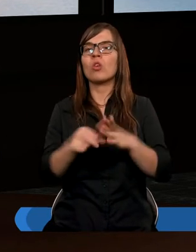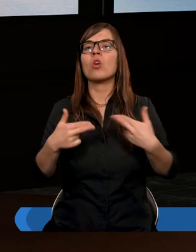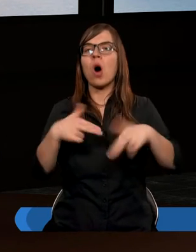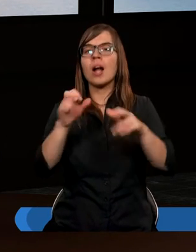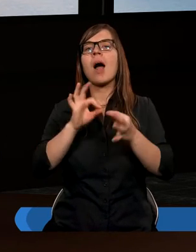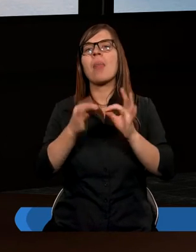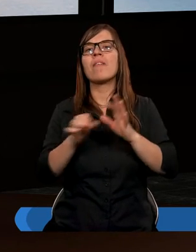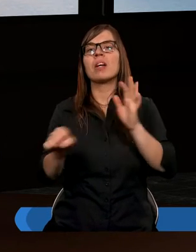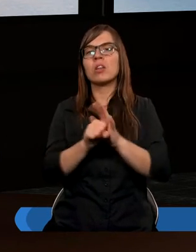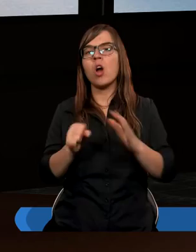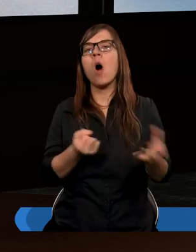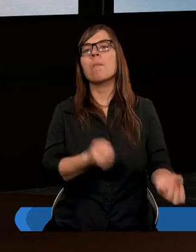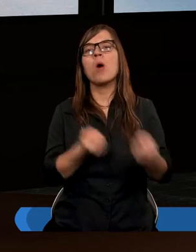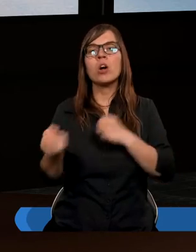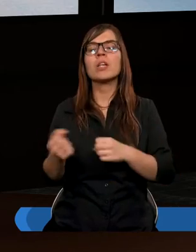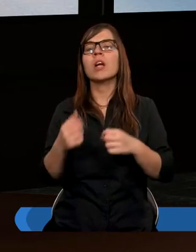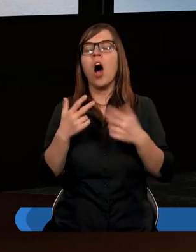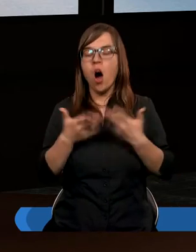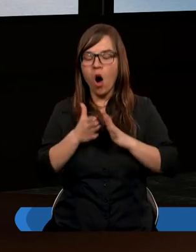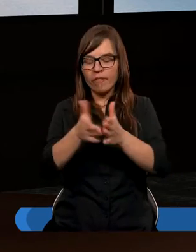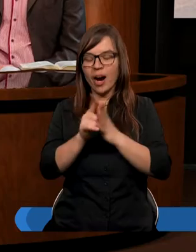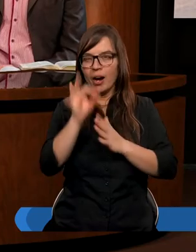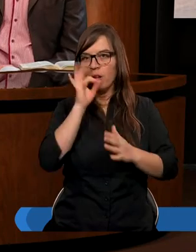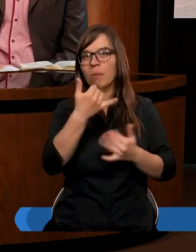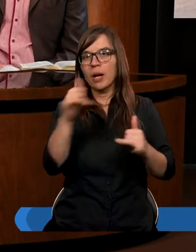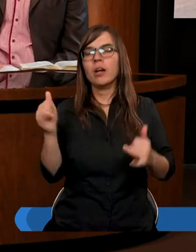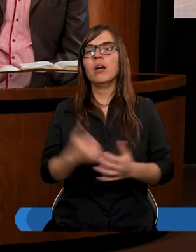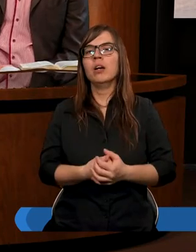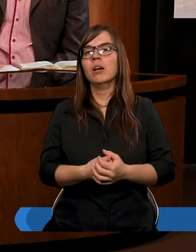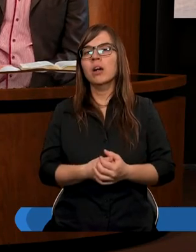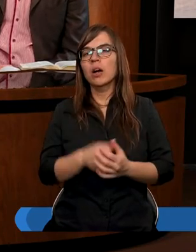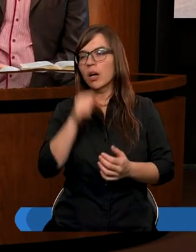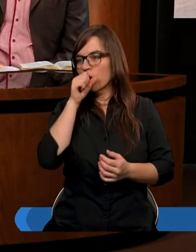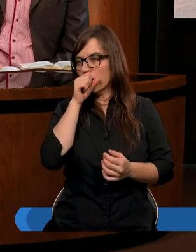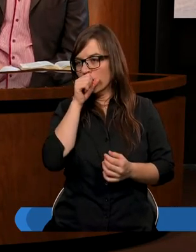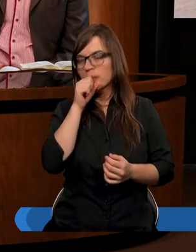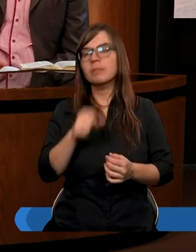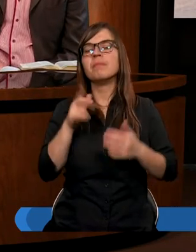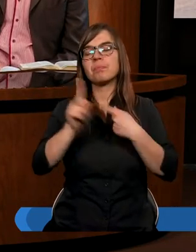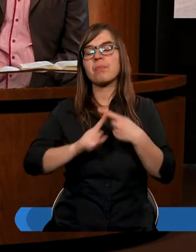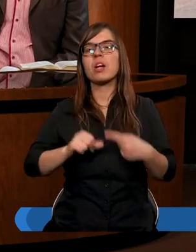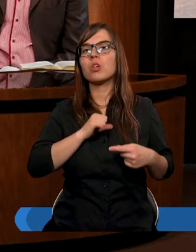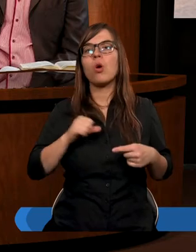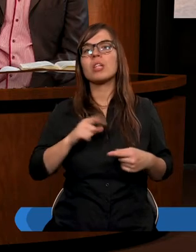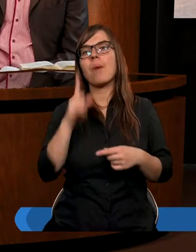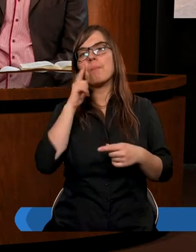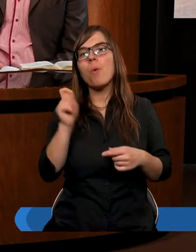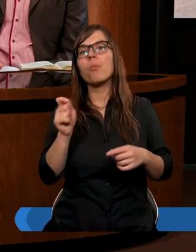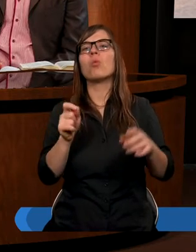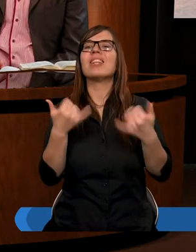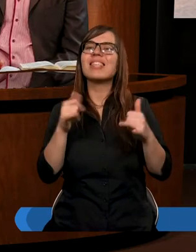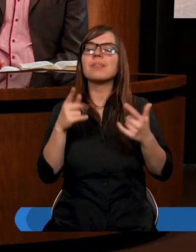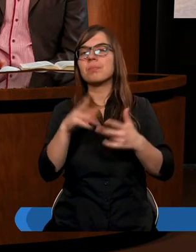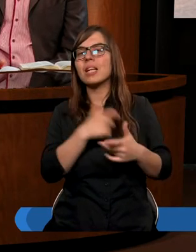a nawet bez poniesienia ofiar dla dobra bliźnich czyli tu przede wszystkim liczą się pobudki serca